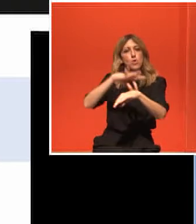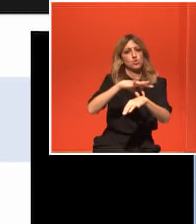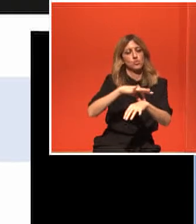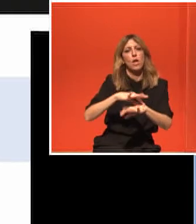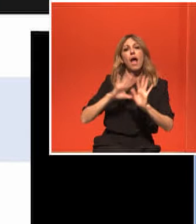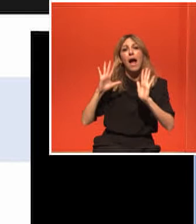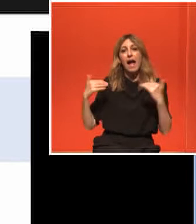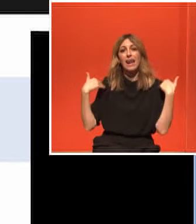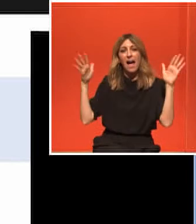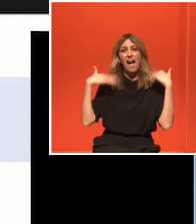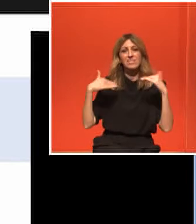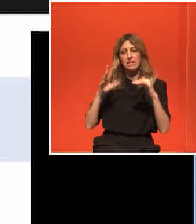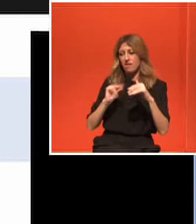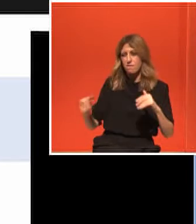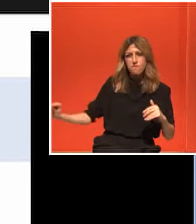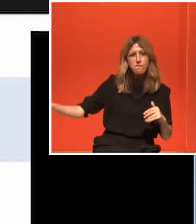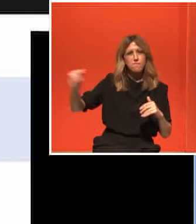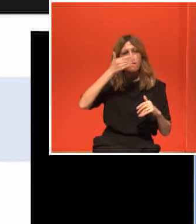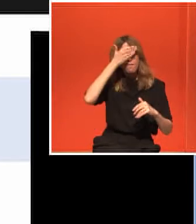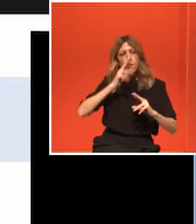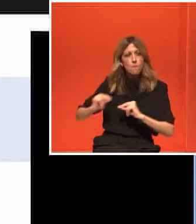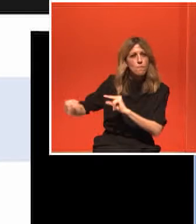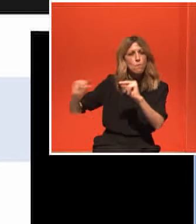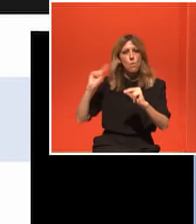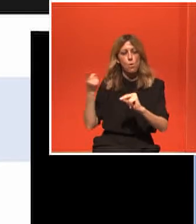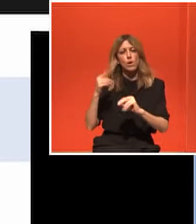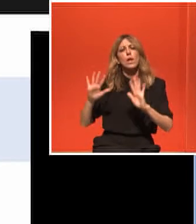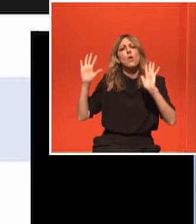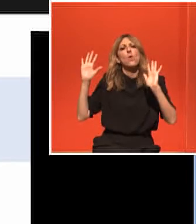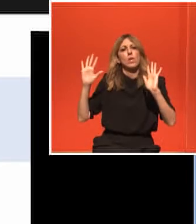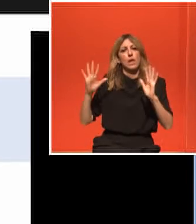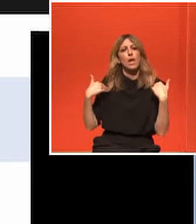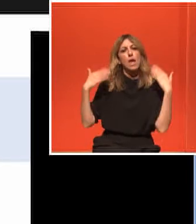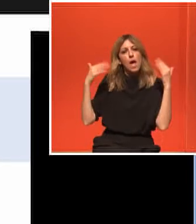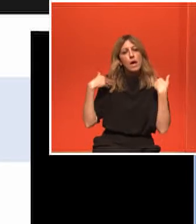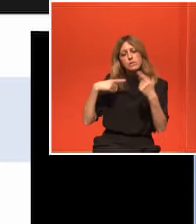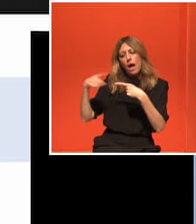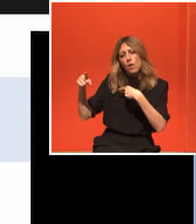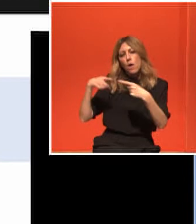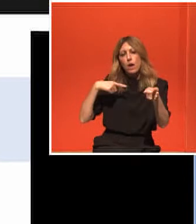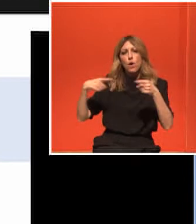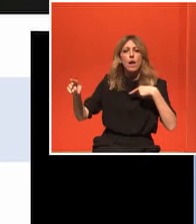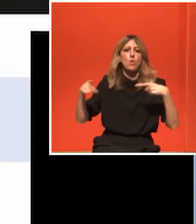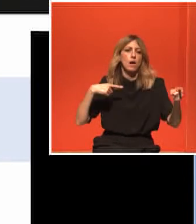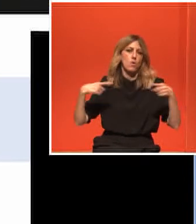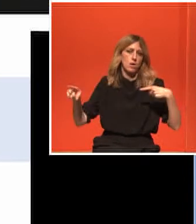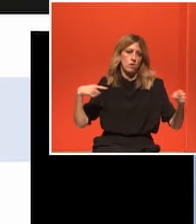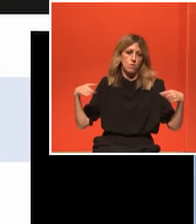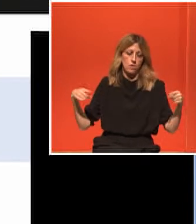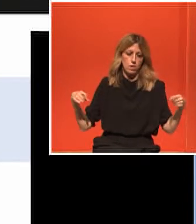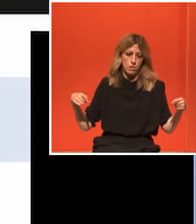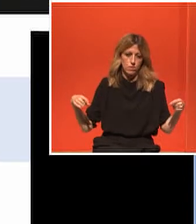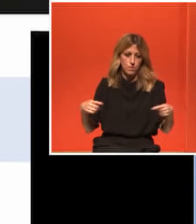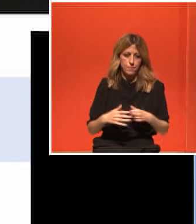είναι για όλους το ίδιο Είναι οι γενικές αρχές που πρέπει να προσαρμόζονται στον κάθε άνθρωπο ξεχωριστά. Και αυτό